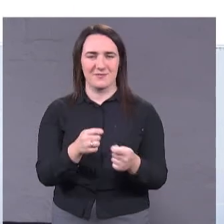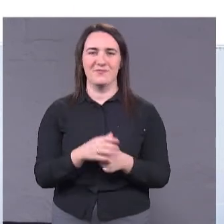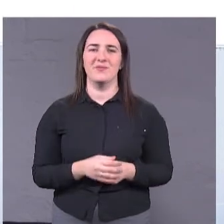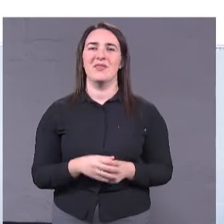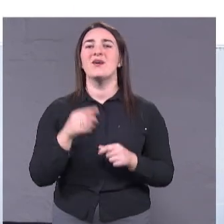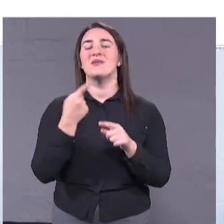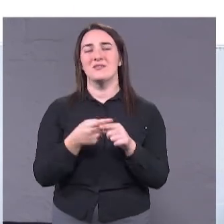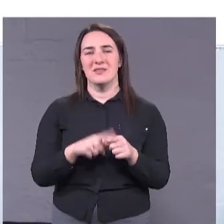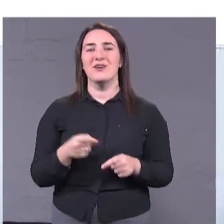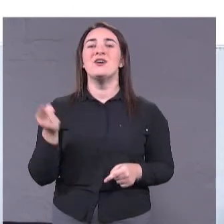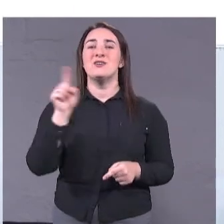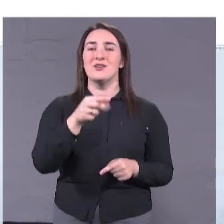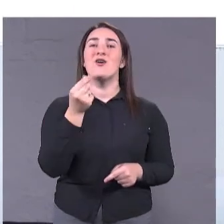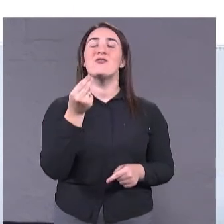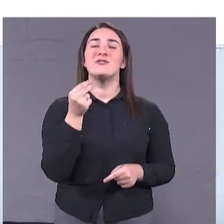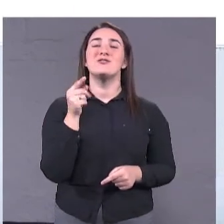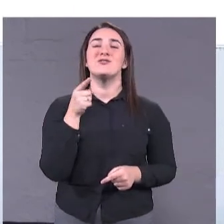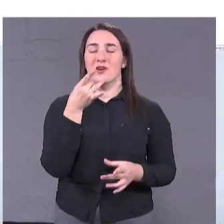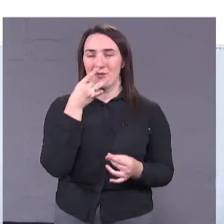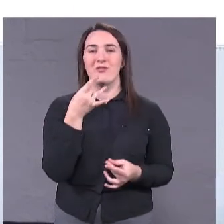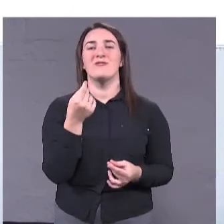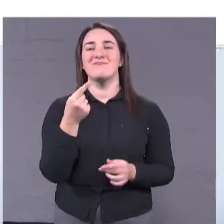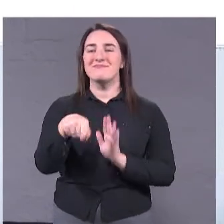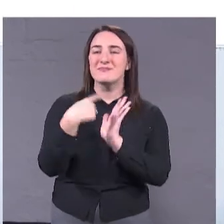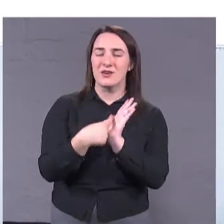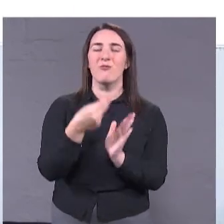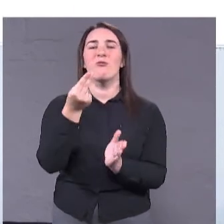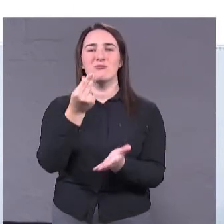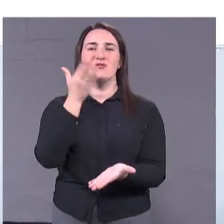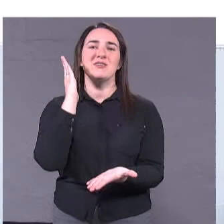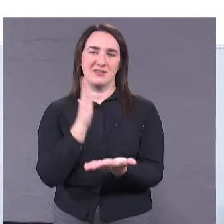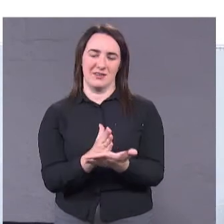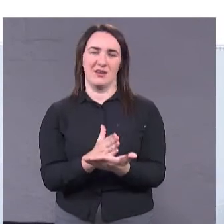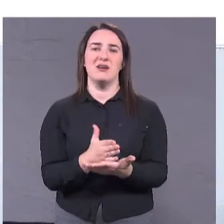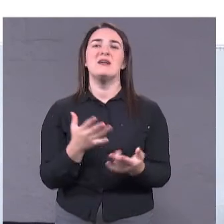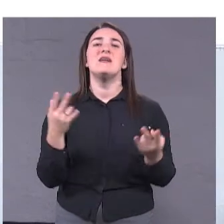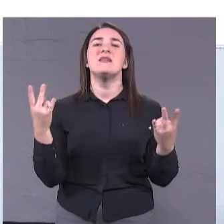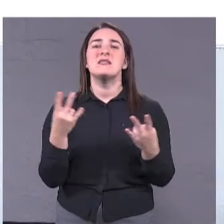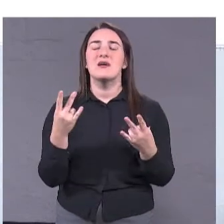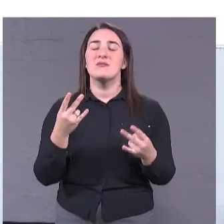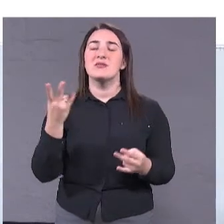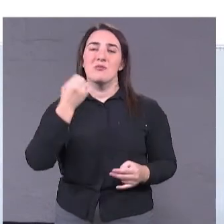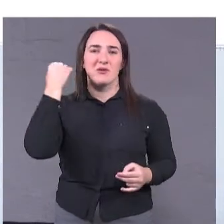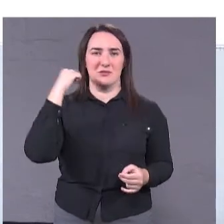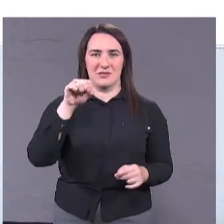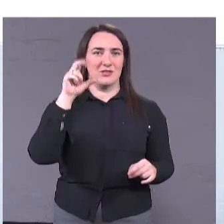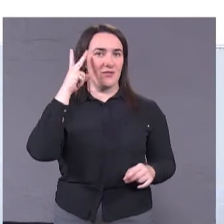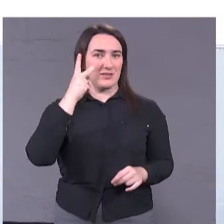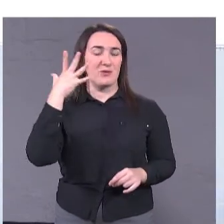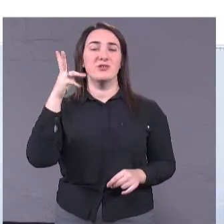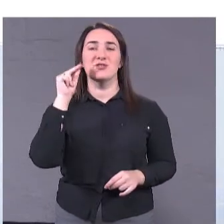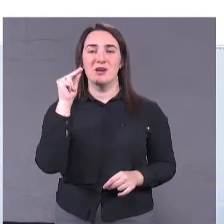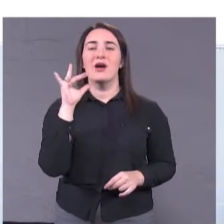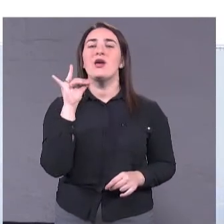те деньги, о которых ви говорите, вони є. І нам осталось тільки сьогодні победити 25-го числа і совершенно по